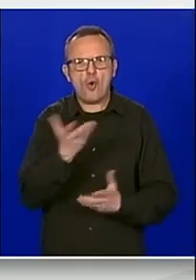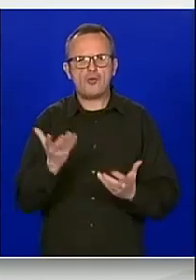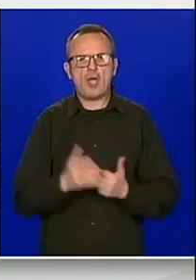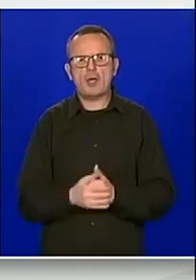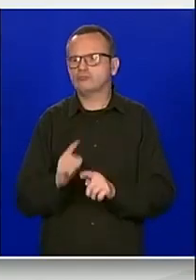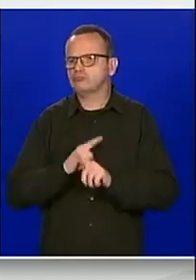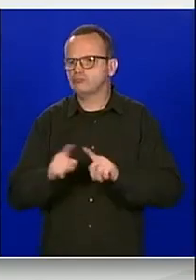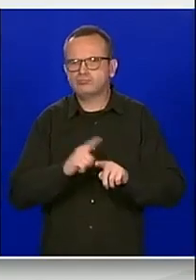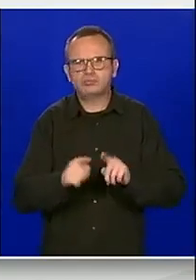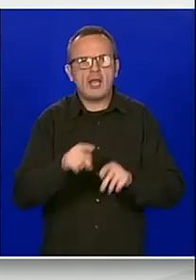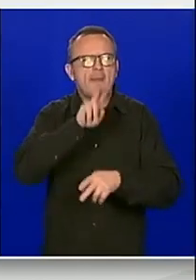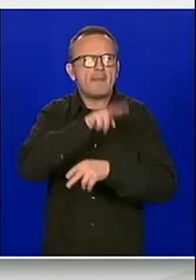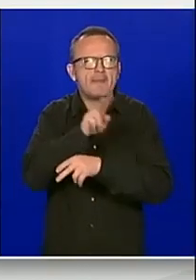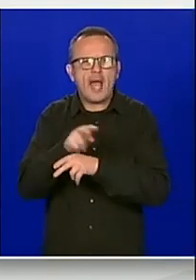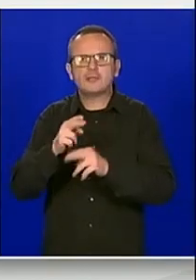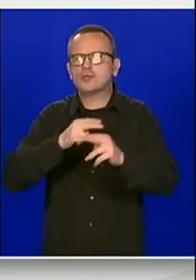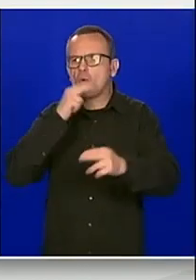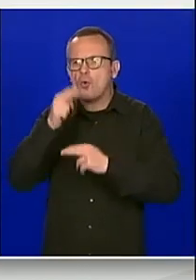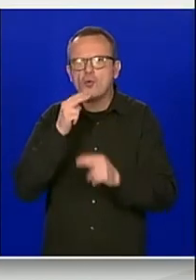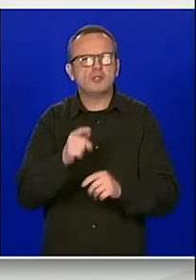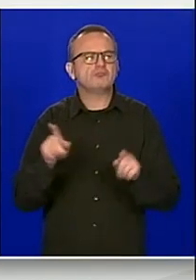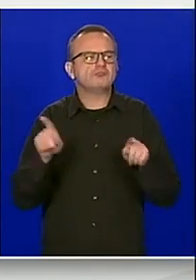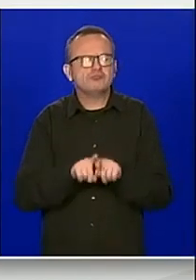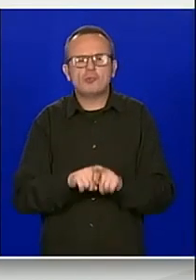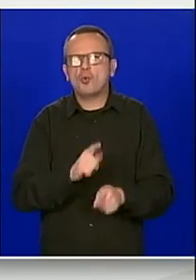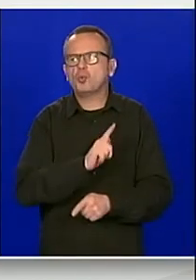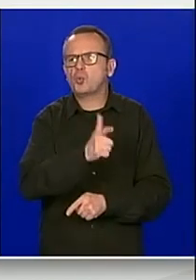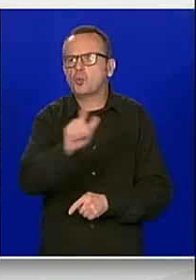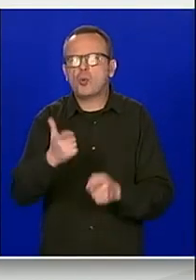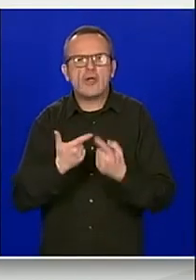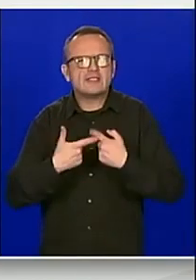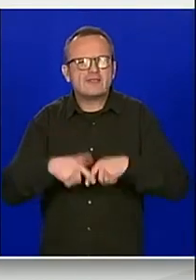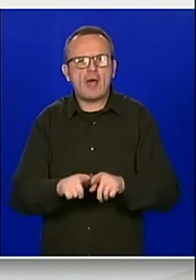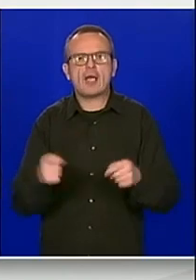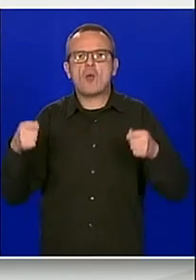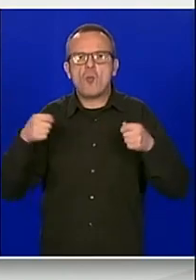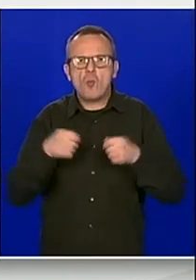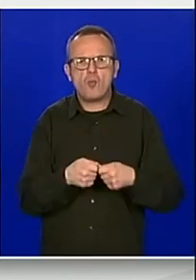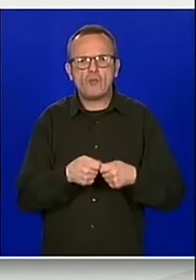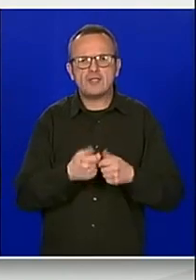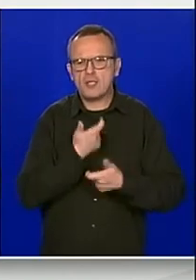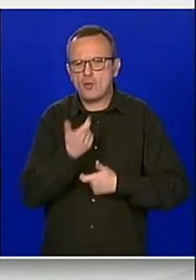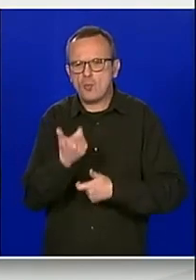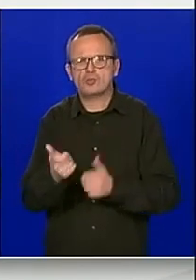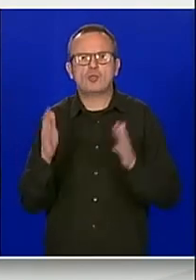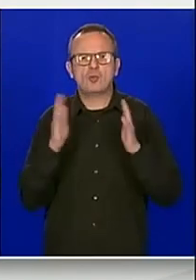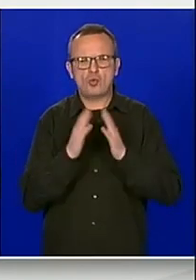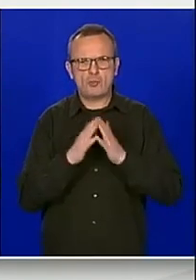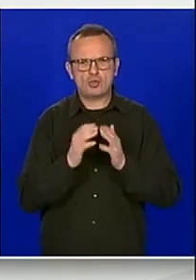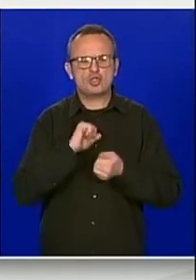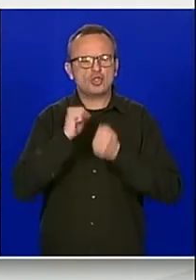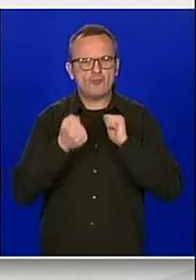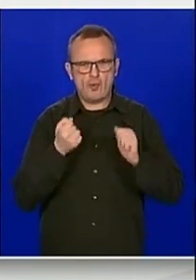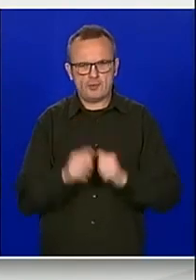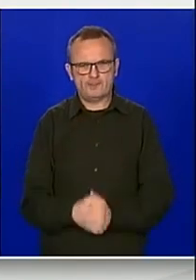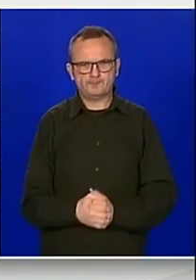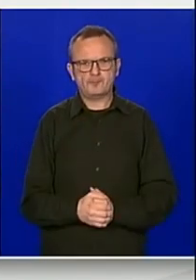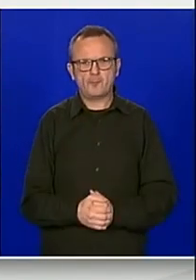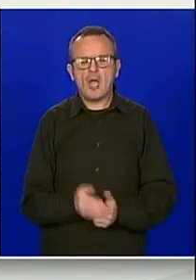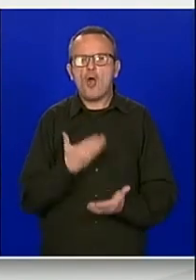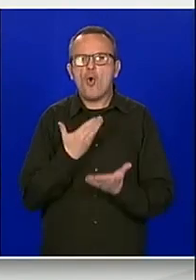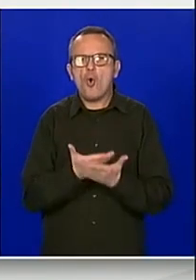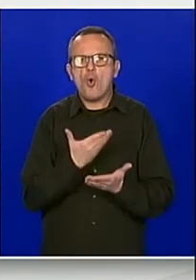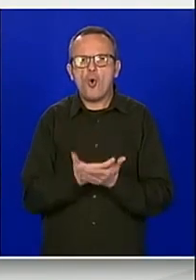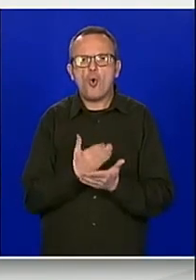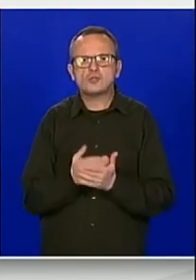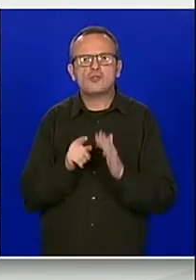nadzor i kontrola, te druga pitanja, važna za uzgoj domaćih životinja. Osnovni cilj izmjena